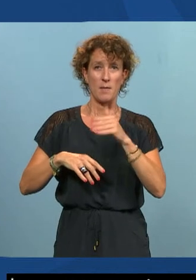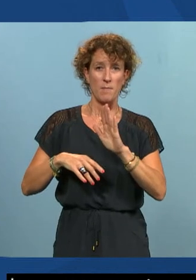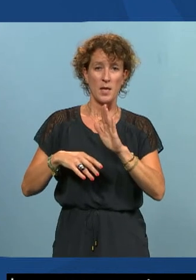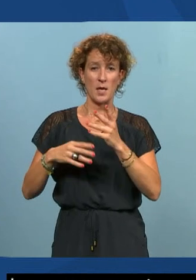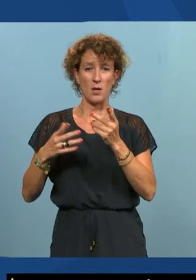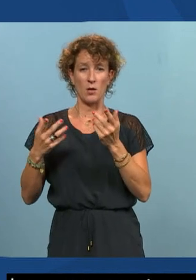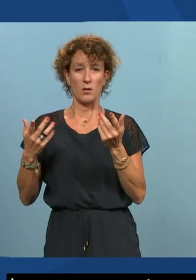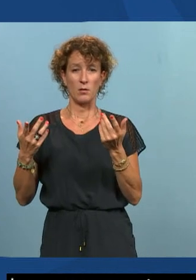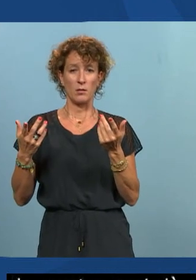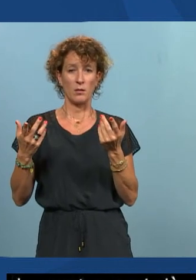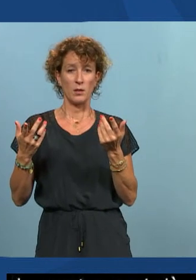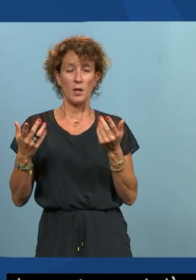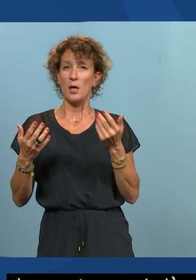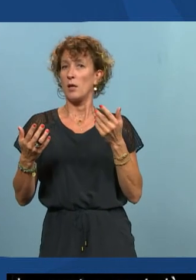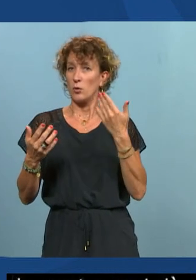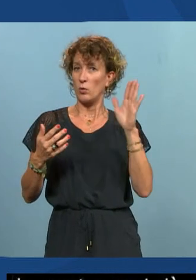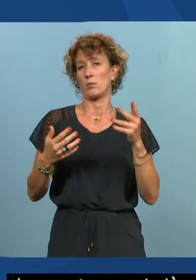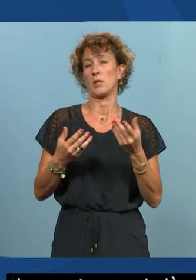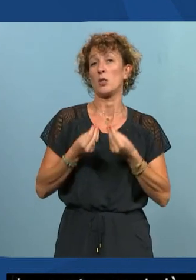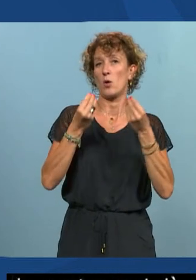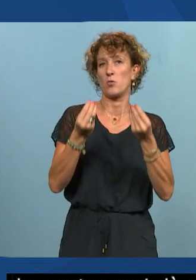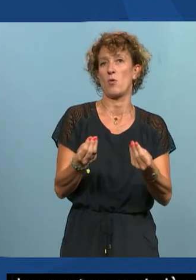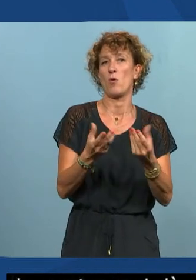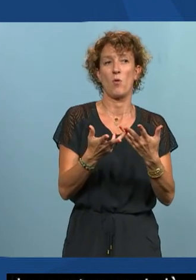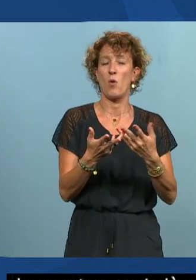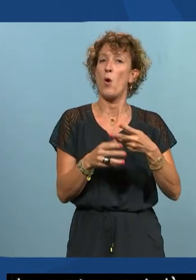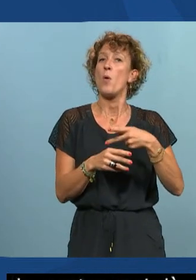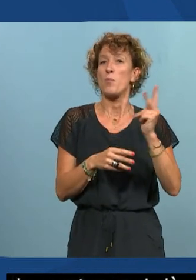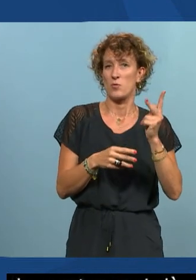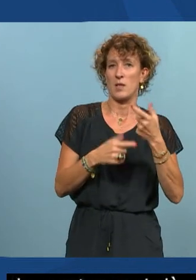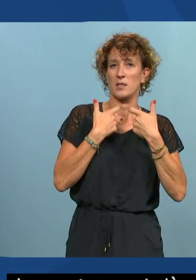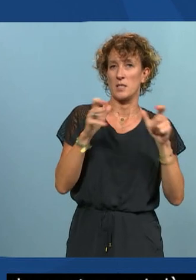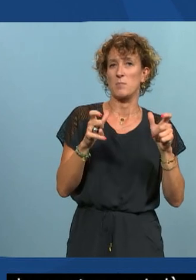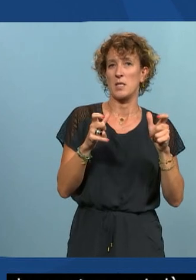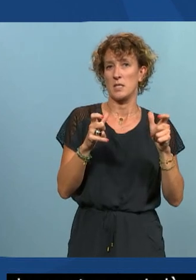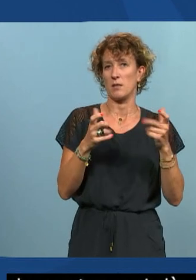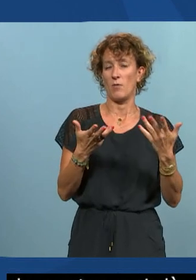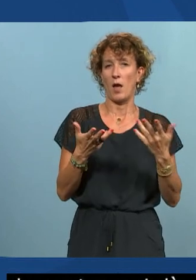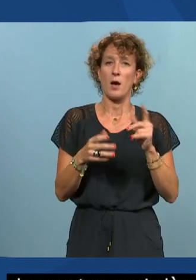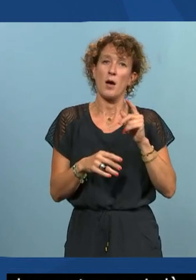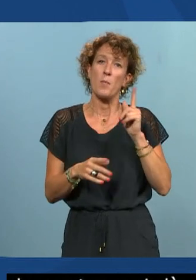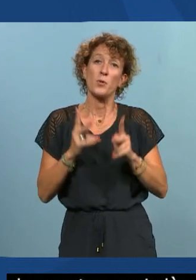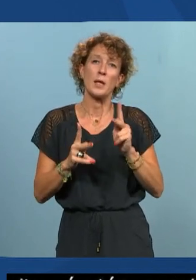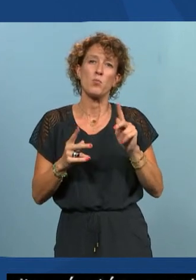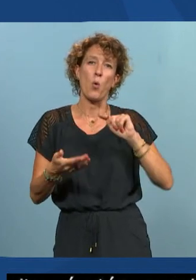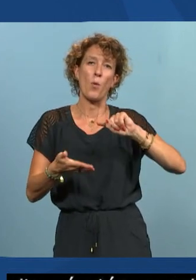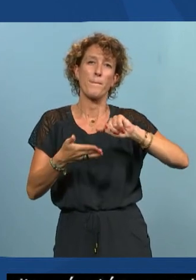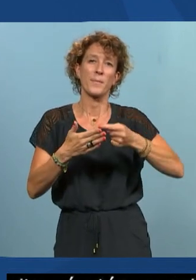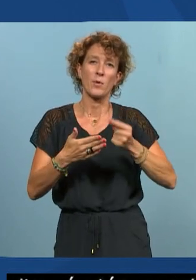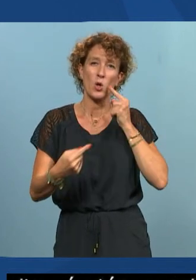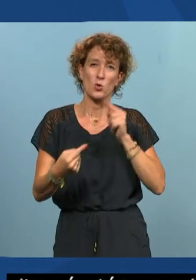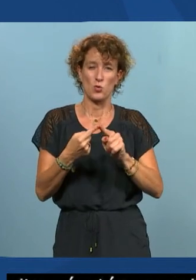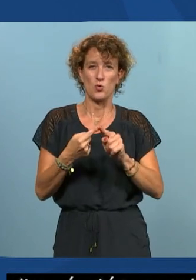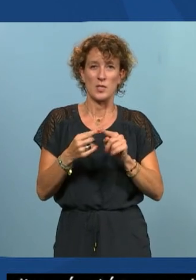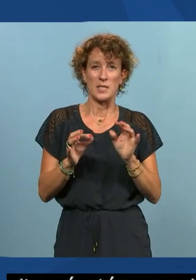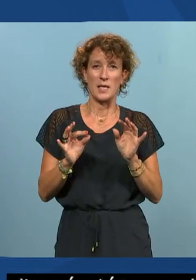'usage au contexte de l'utilisateur voilà enfin moi ce que j'en dirais pour peut-être pour clore le sujet momentanément sachant que pour rien vous